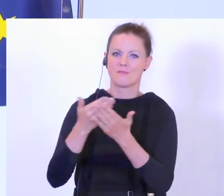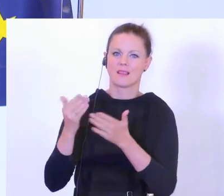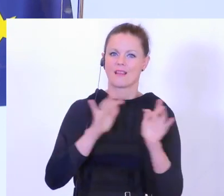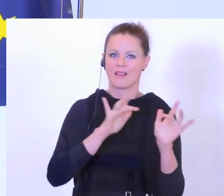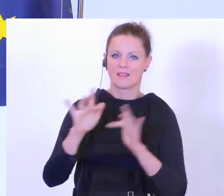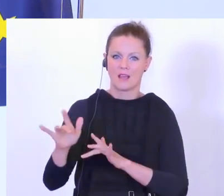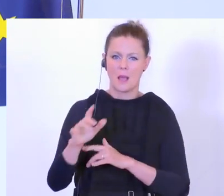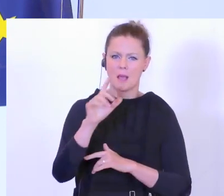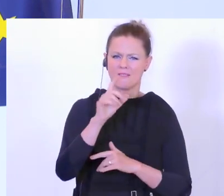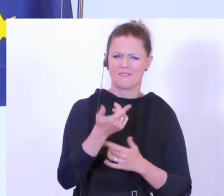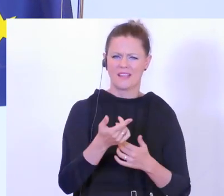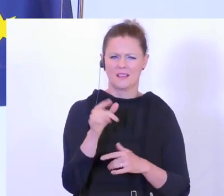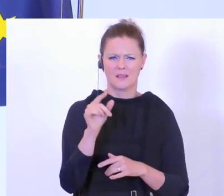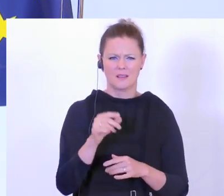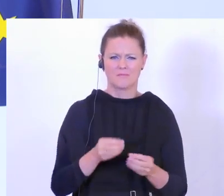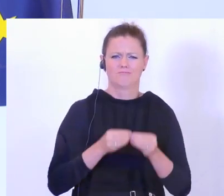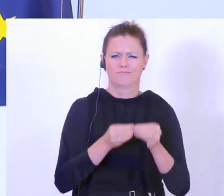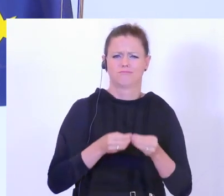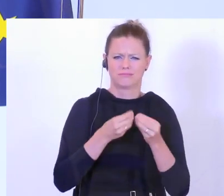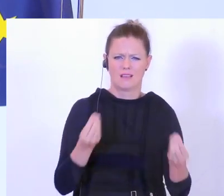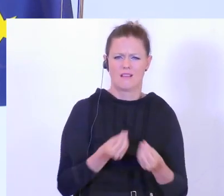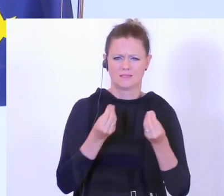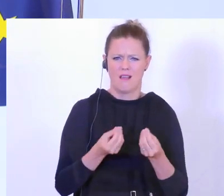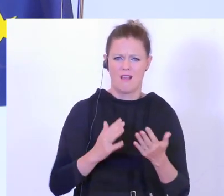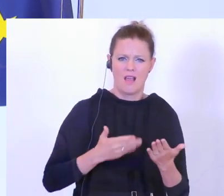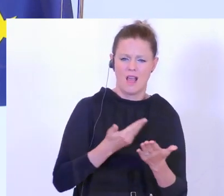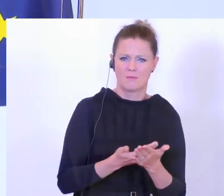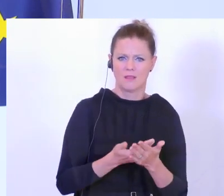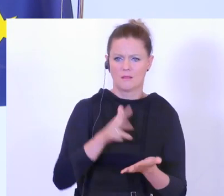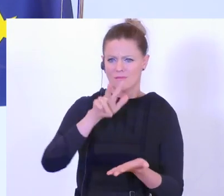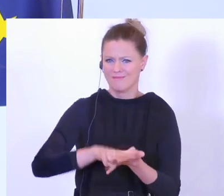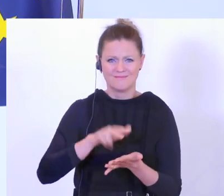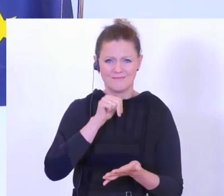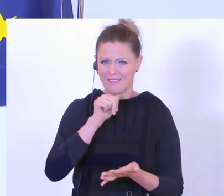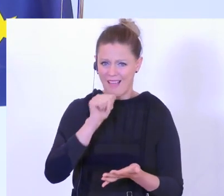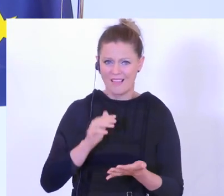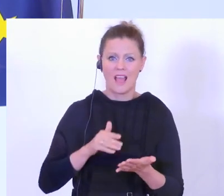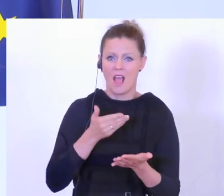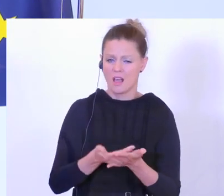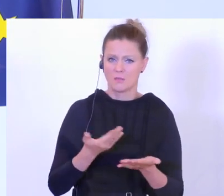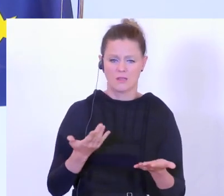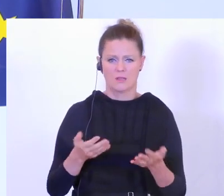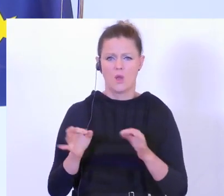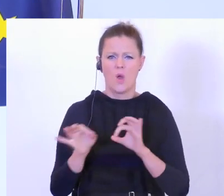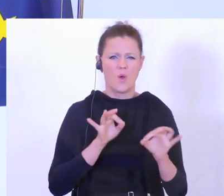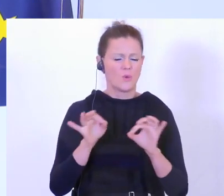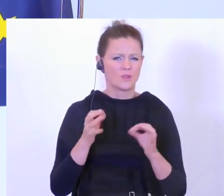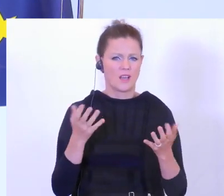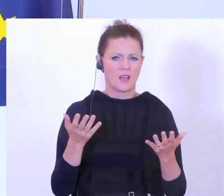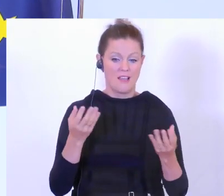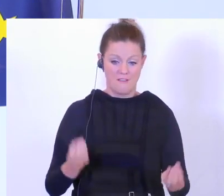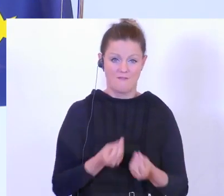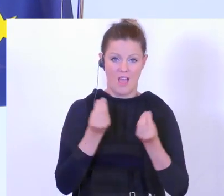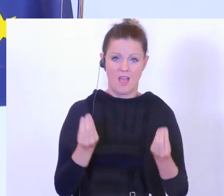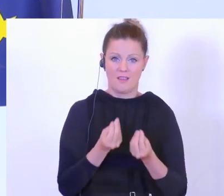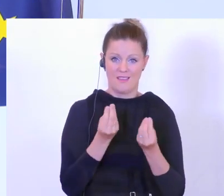entweder minderwertige Ware anbieten, falsch zertifizierte Ware anbieten oder die Ware